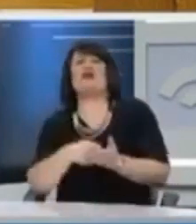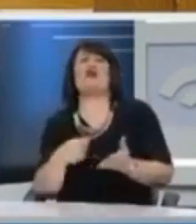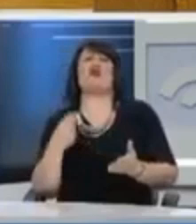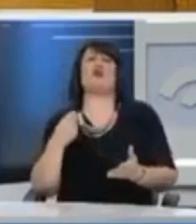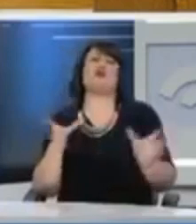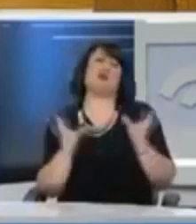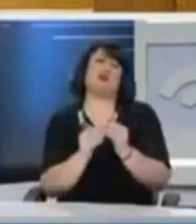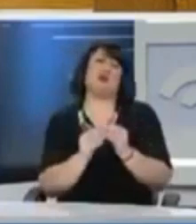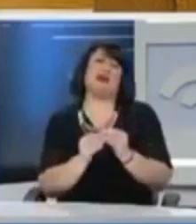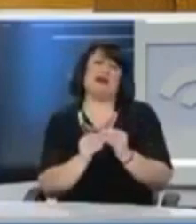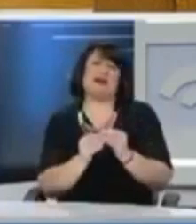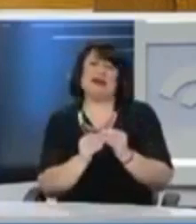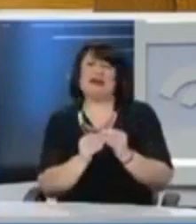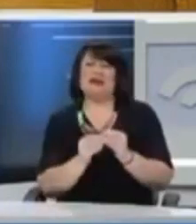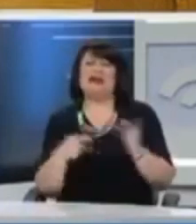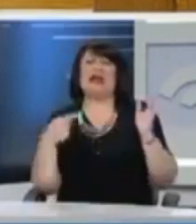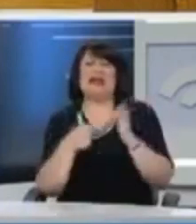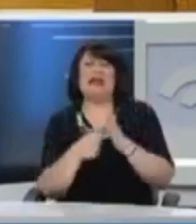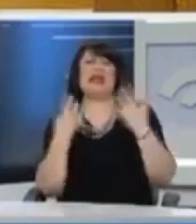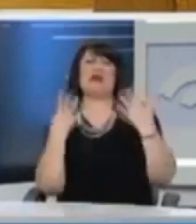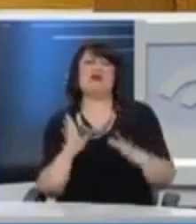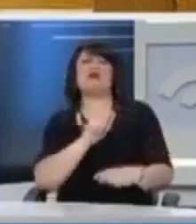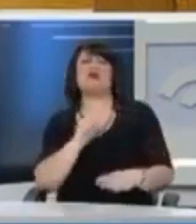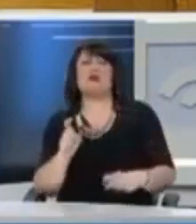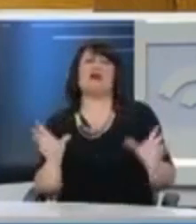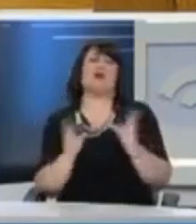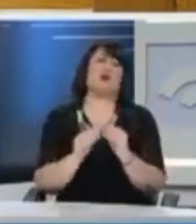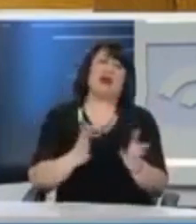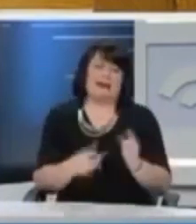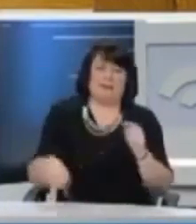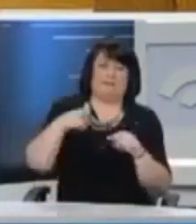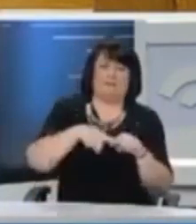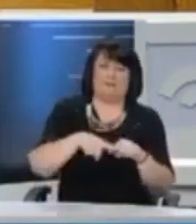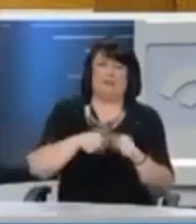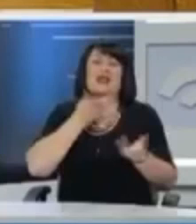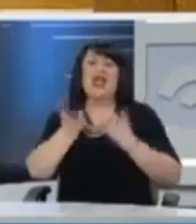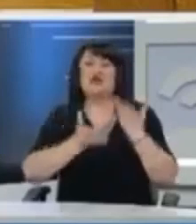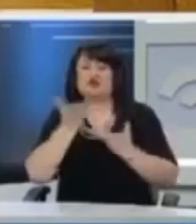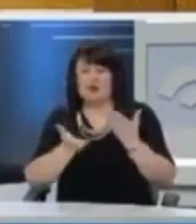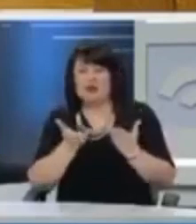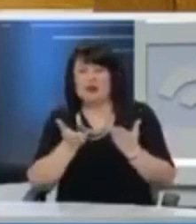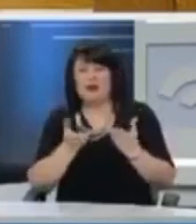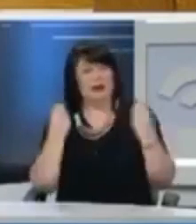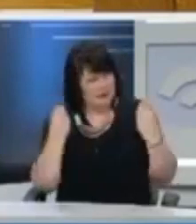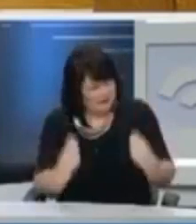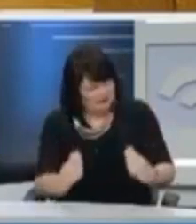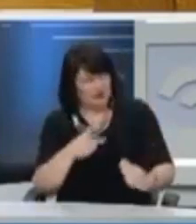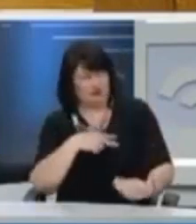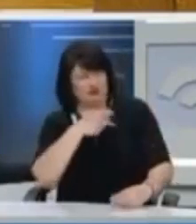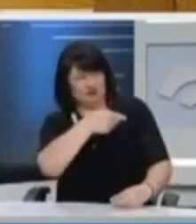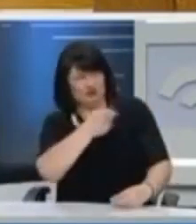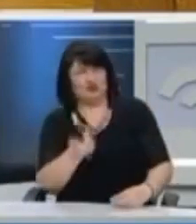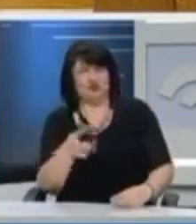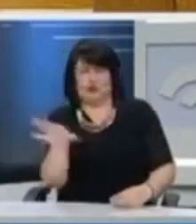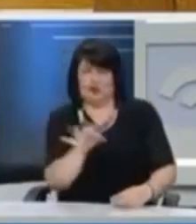680, γύρω στα 1.870 και 900 εκατομμύρια. Αν προσθέσετε και τις δαπάνες που καλώς θα κάνετε να κάνετε,